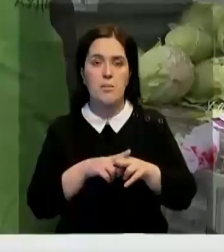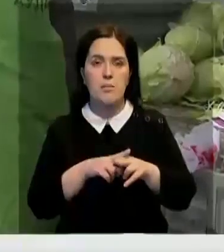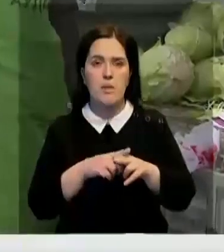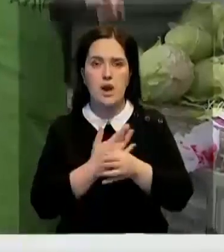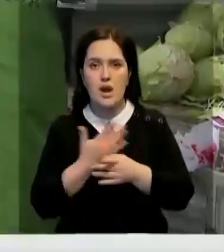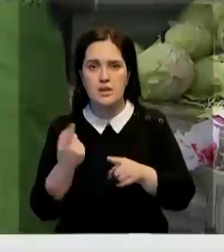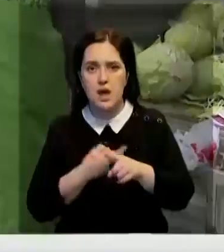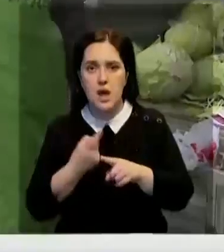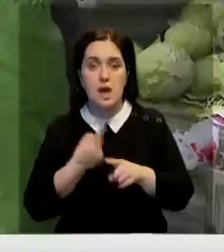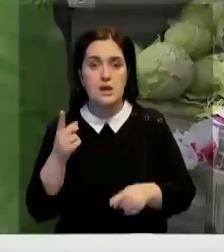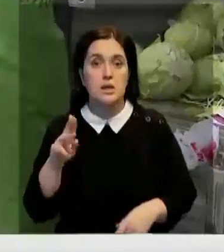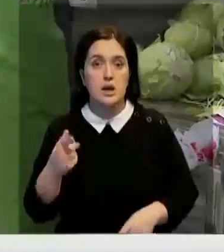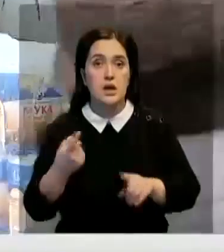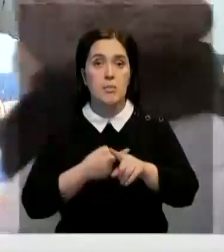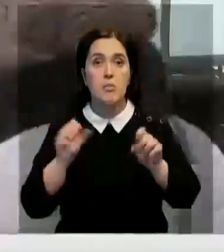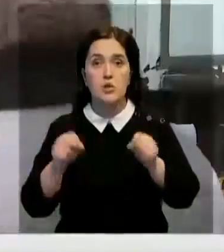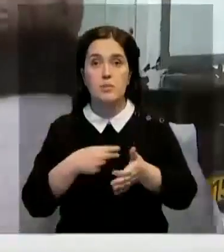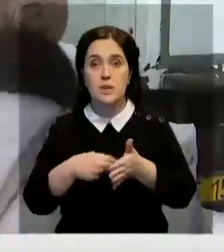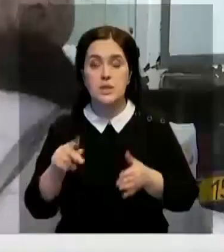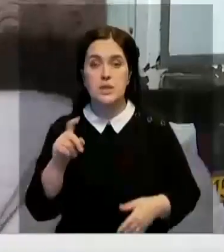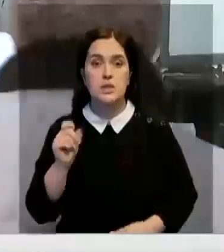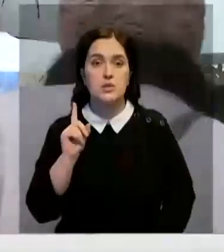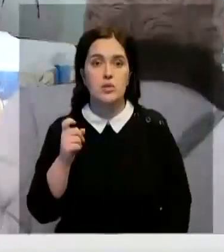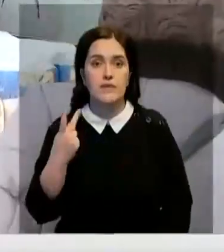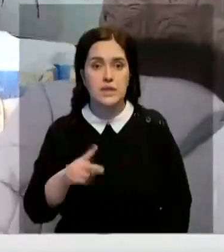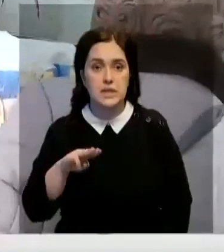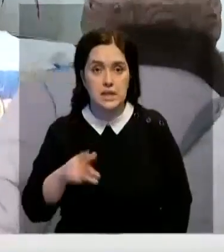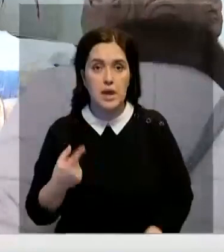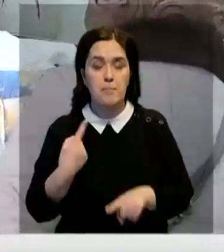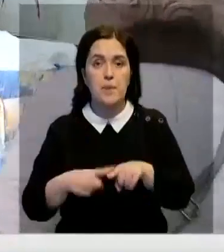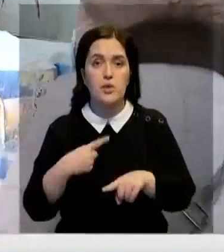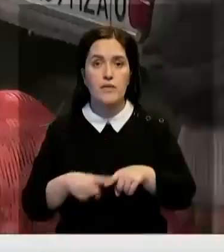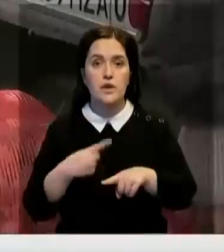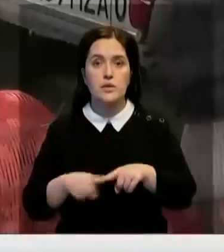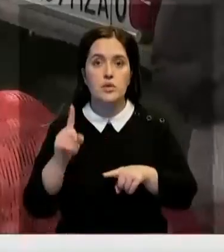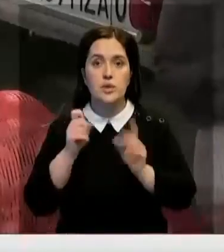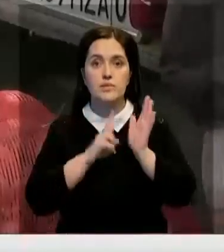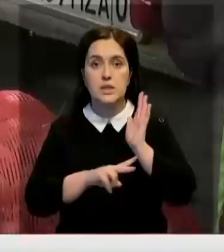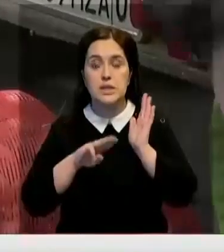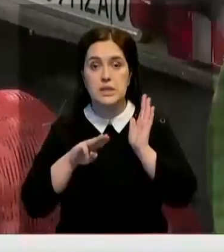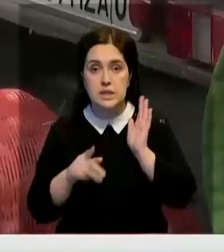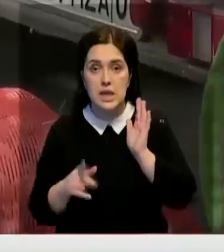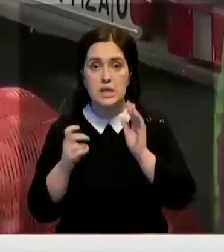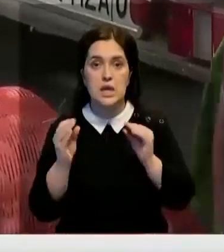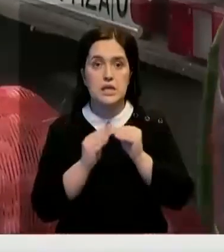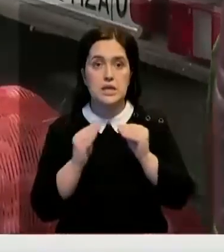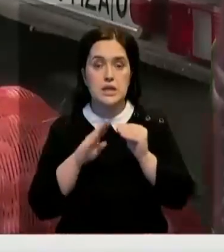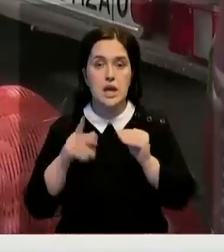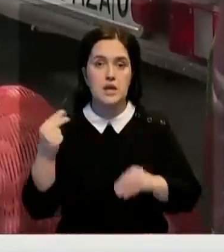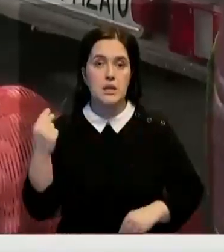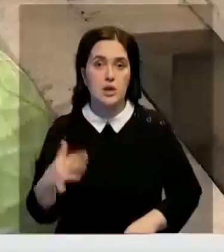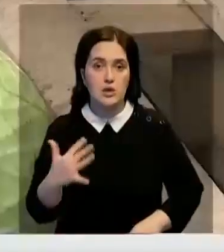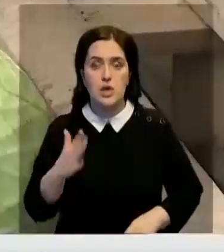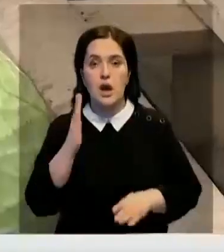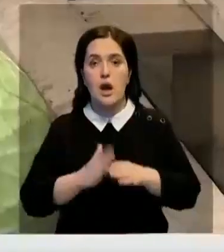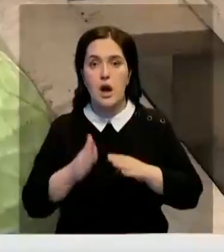овощная. Килограмм картофеля можно приобрести за 120 тенге, морковь по 170, на 10 тенге дороже